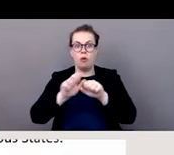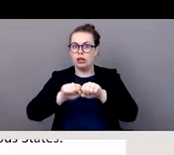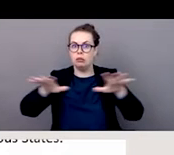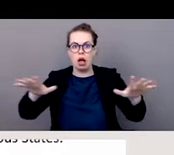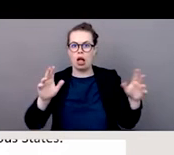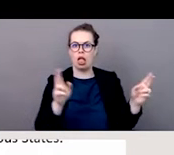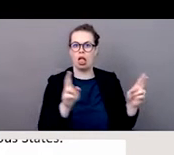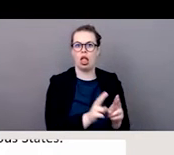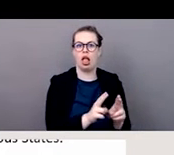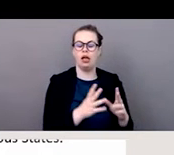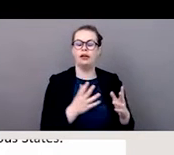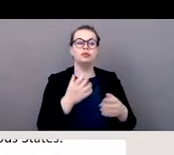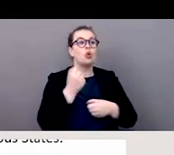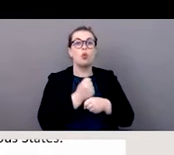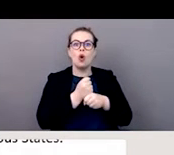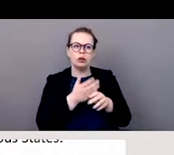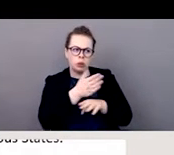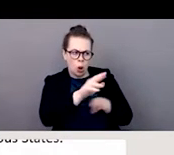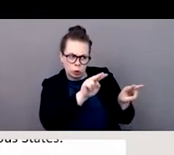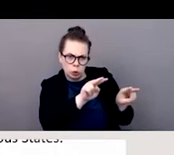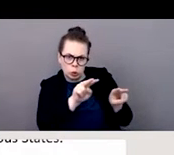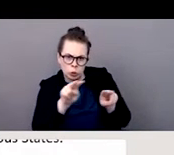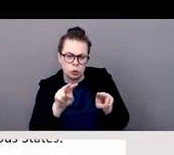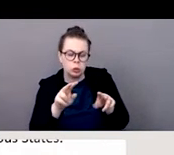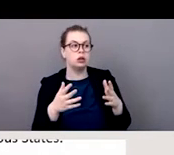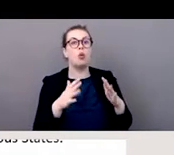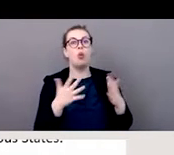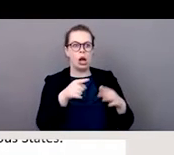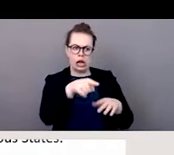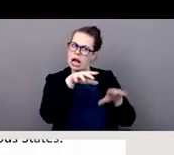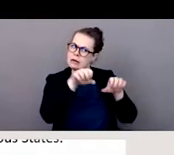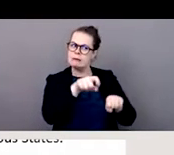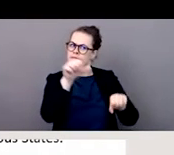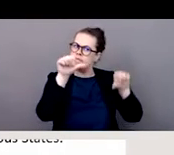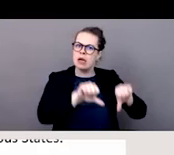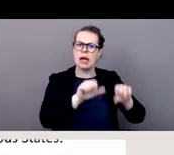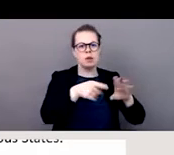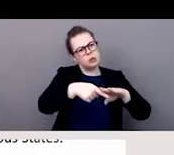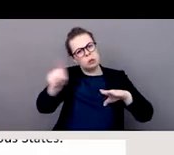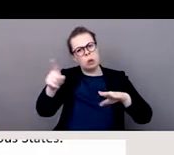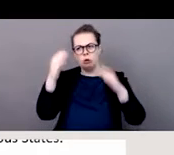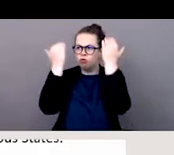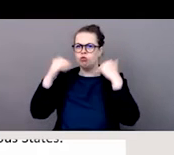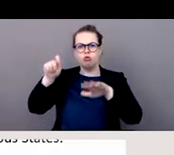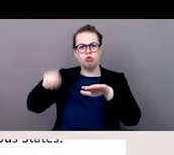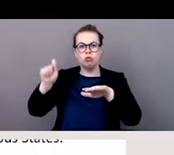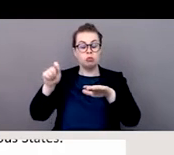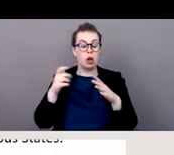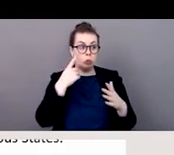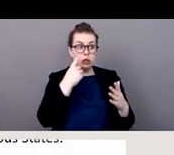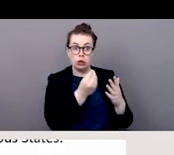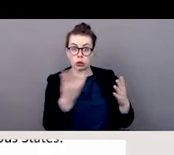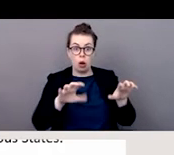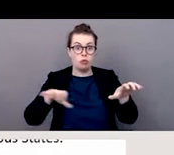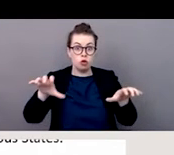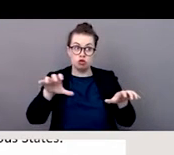pouvoir continuer à faire ces enquêtes et essayer de faire des poursuites aussi dans ce cadre-là. Et tout ceci a continué dans plusieurs États.